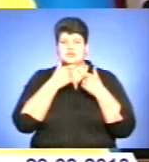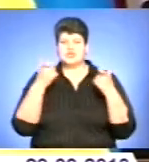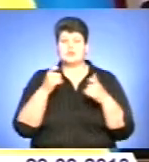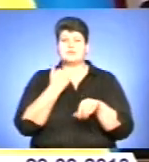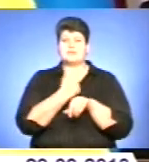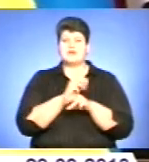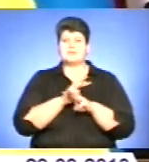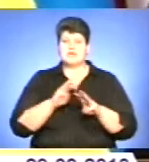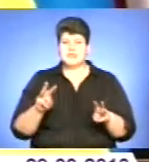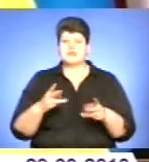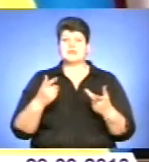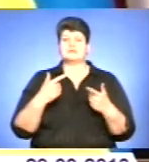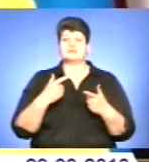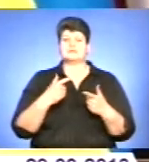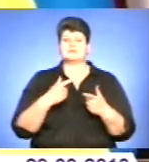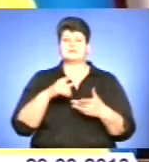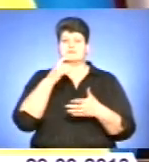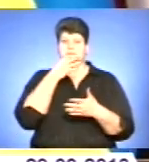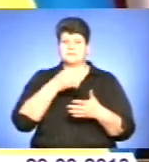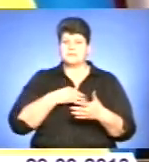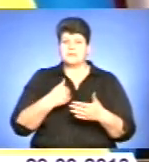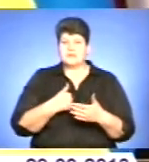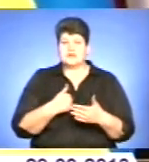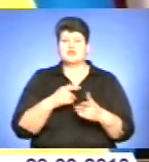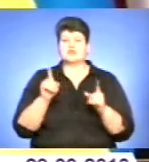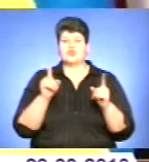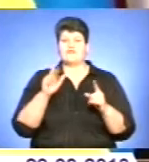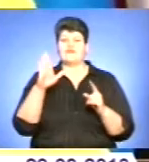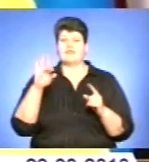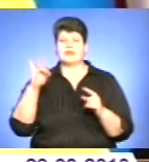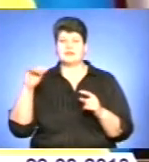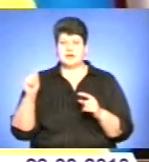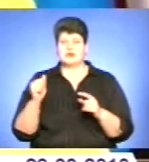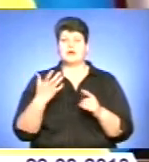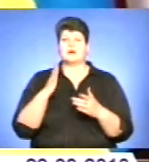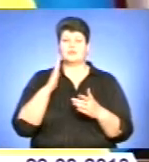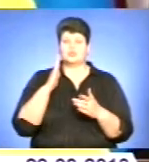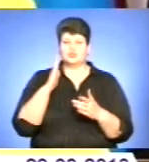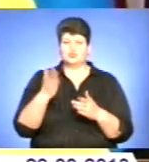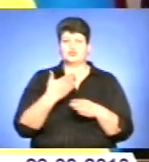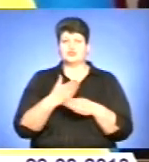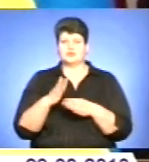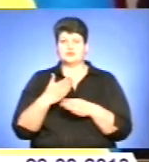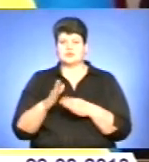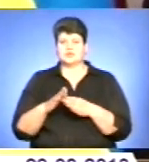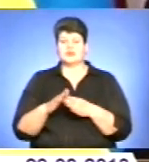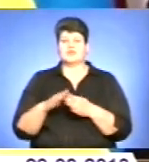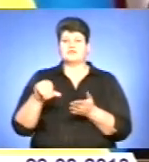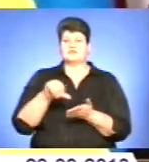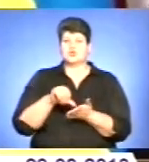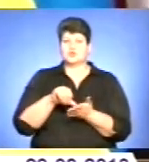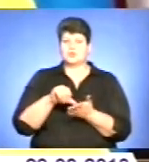завірив мене в тому, що Венгрия відповідно буде виступати за